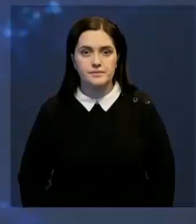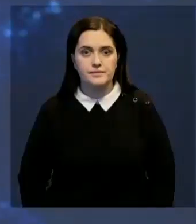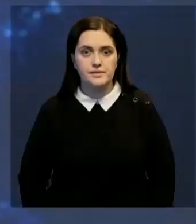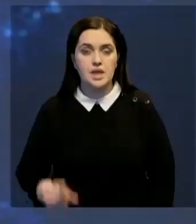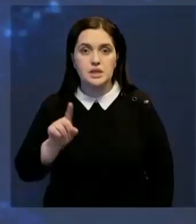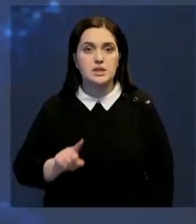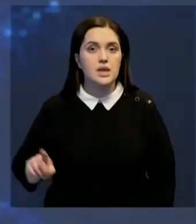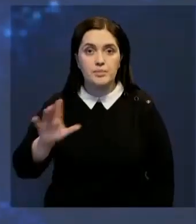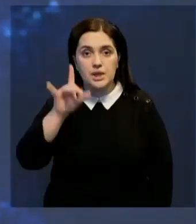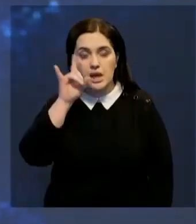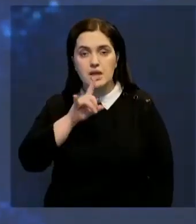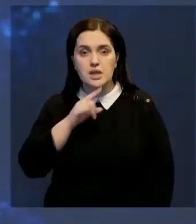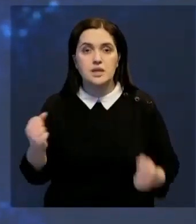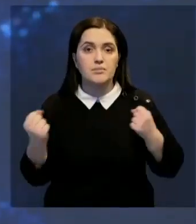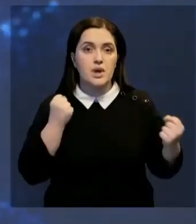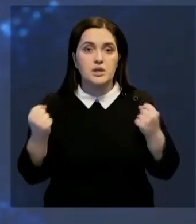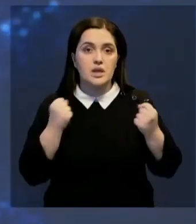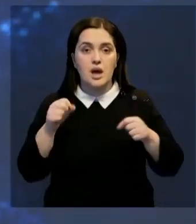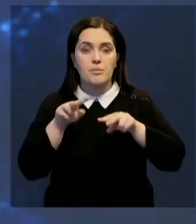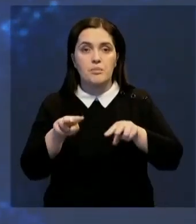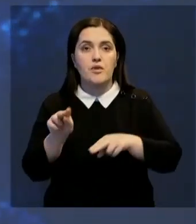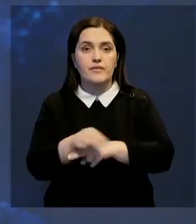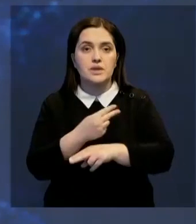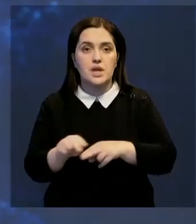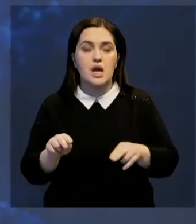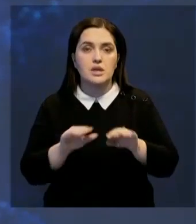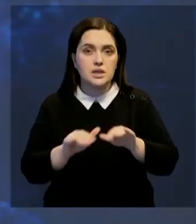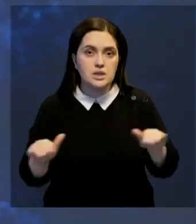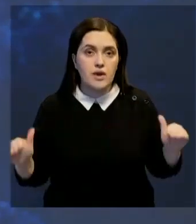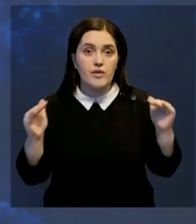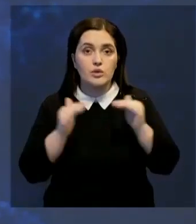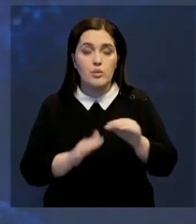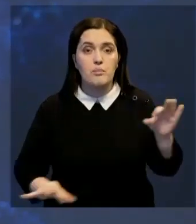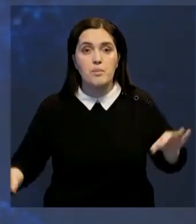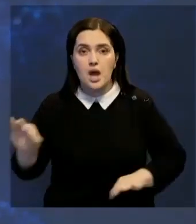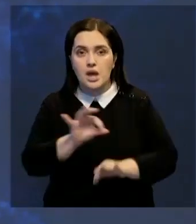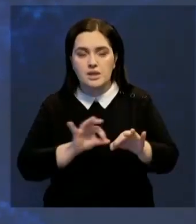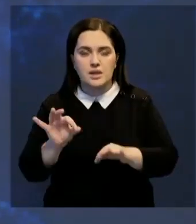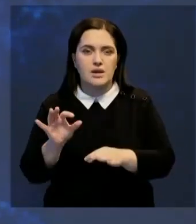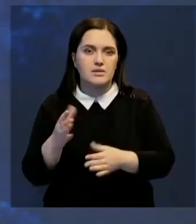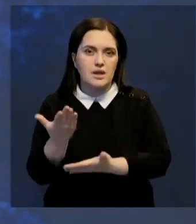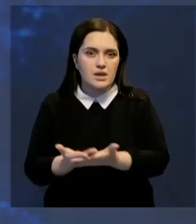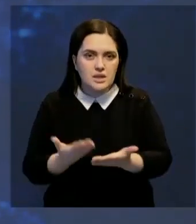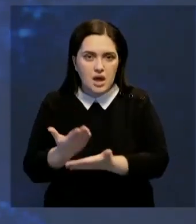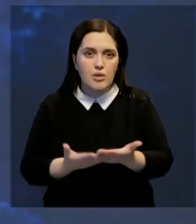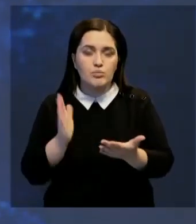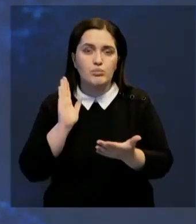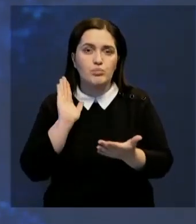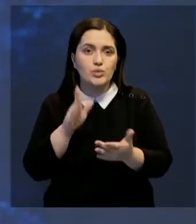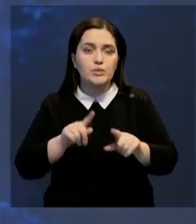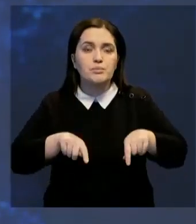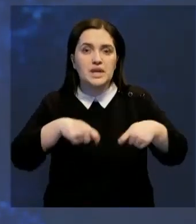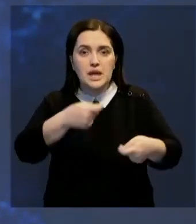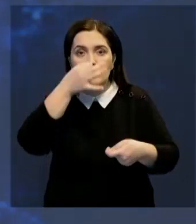Западно-казахстанские спортсмены берут под опеку воспитанников детского дома. Проект «Наставничество» предусматривает передачу опыта и